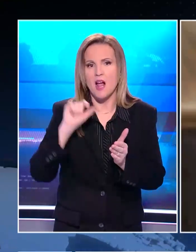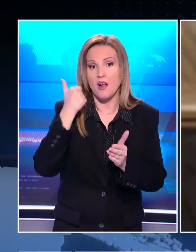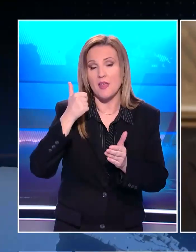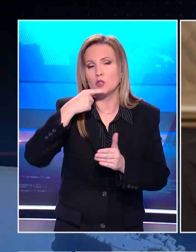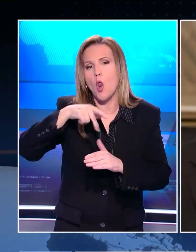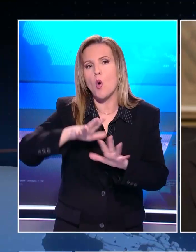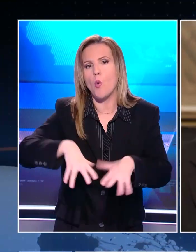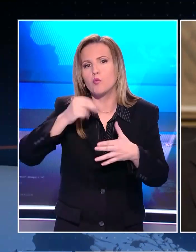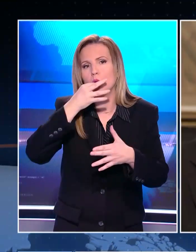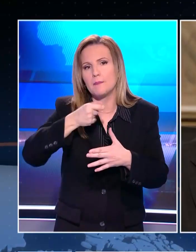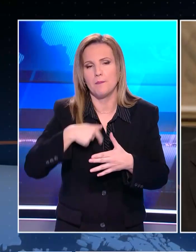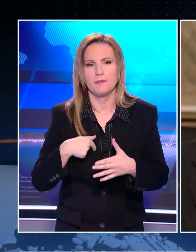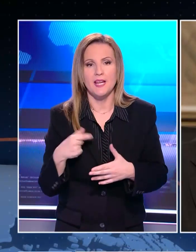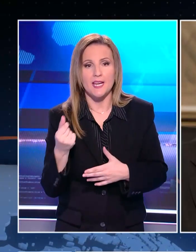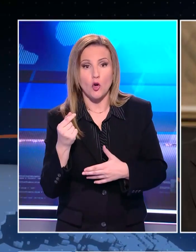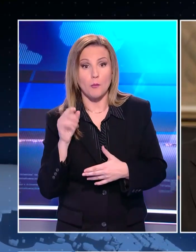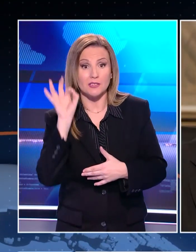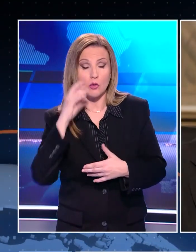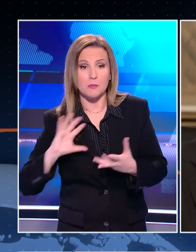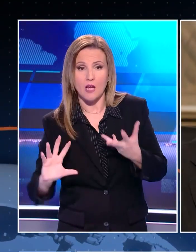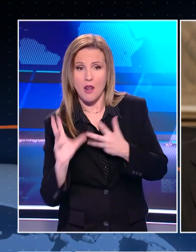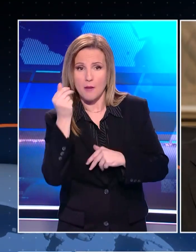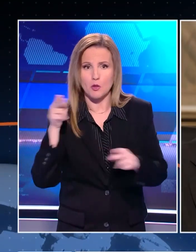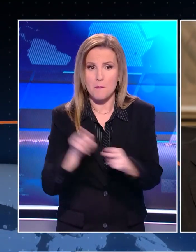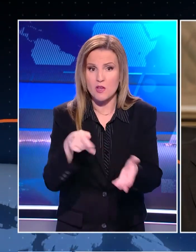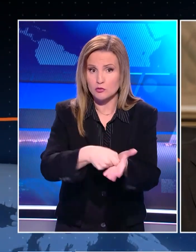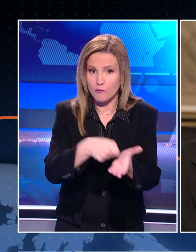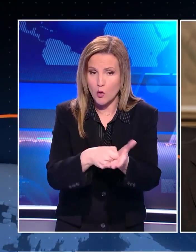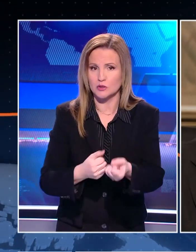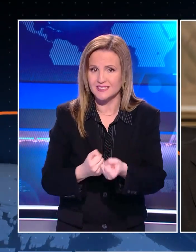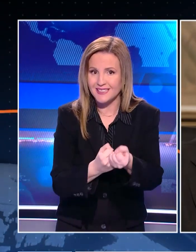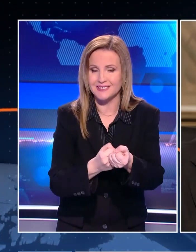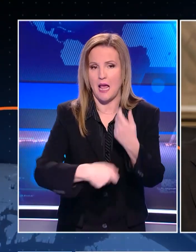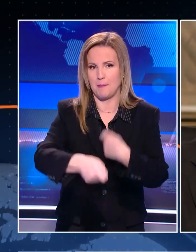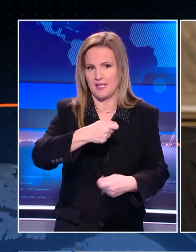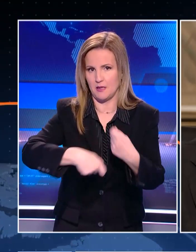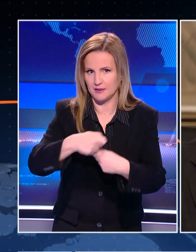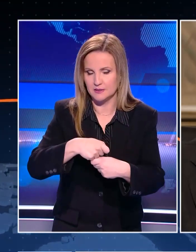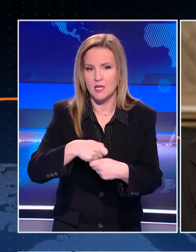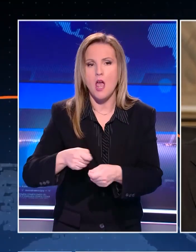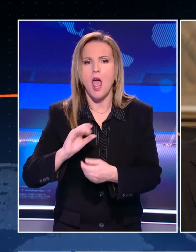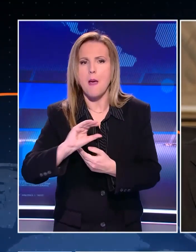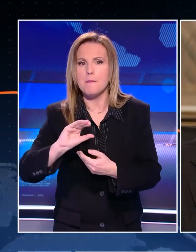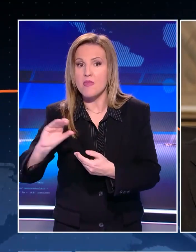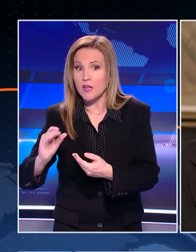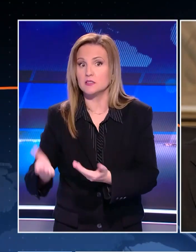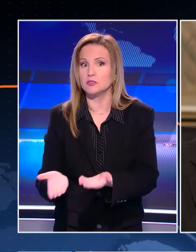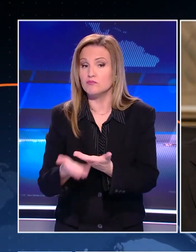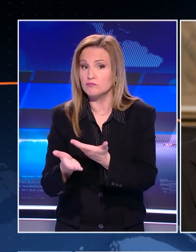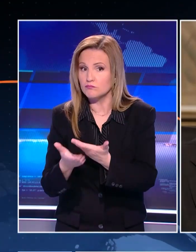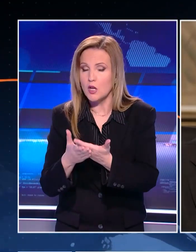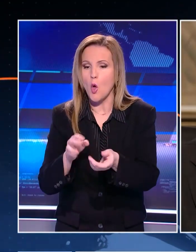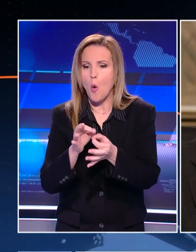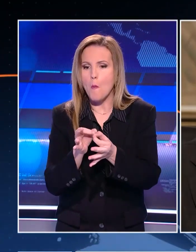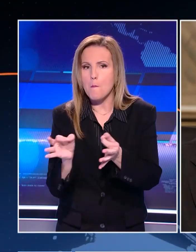Στην οικονομία επικεντρωθήκαμε στην ανάπτυξη, μείωση των φόρων, στήριξη της επιχειρηματικότητας, τόνωση των επενδύσεων μέσω μεταρρυθμίσεων στην